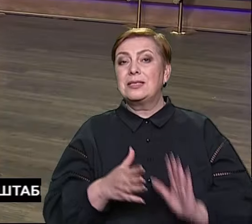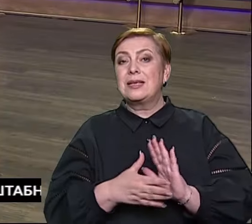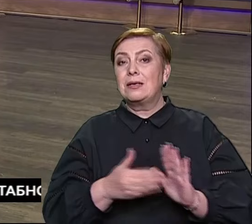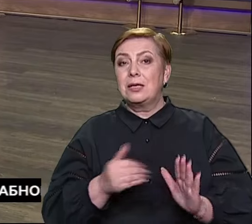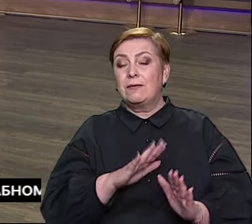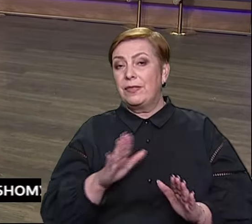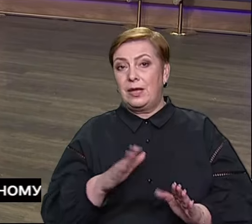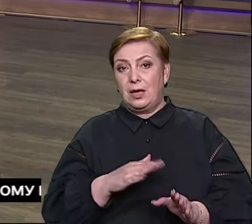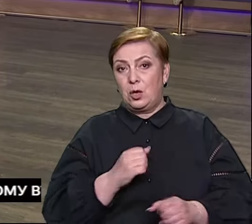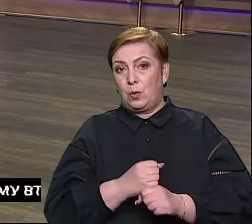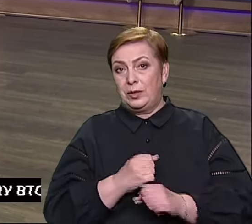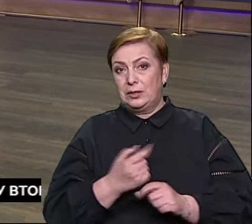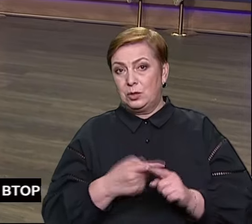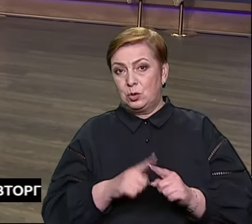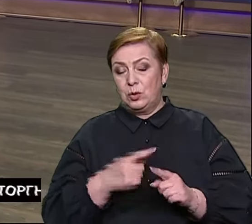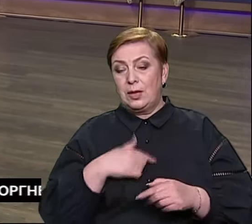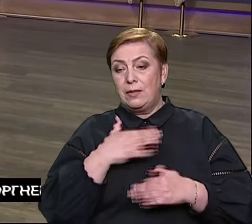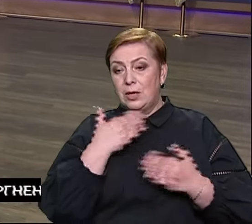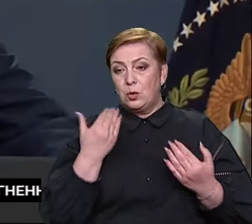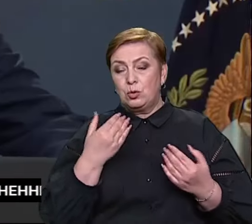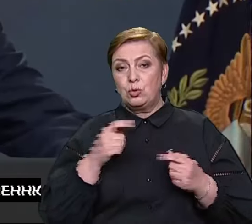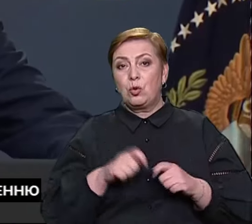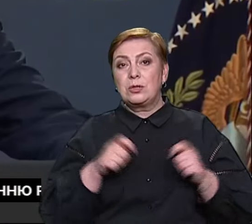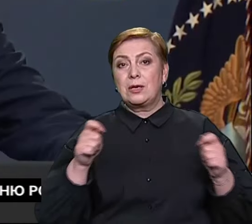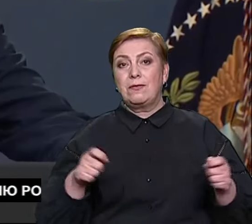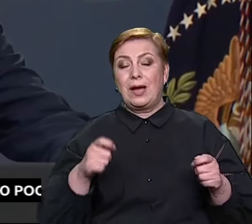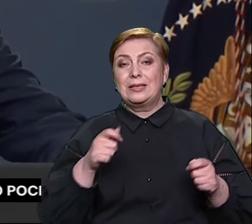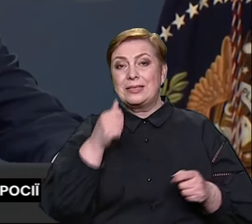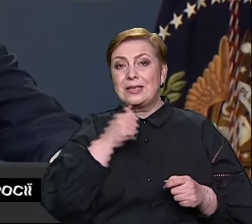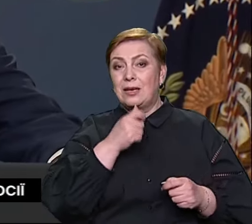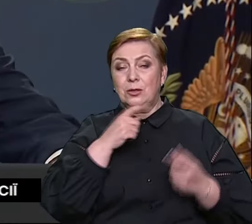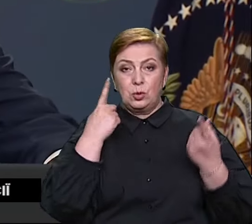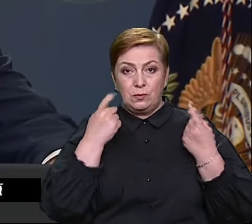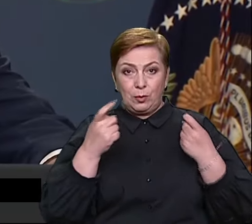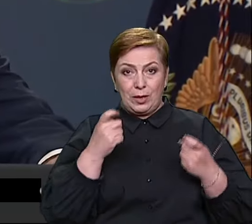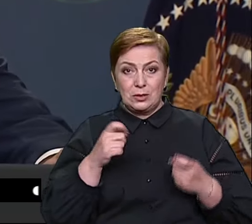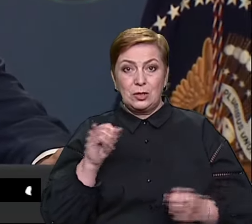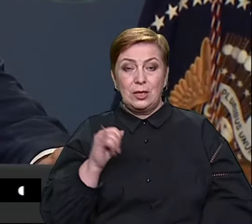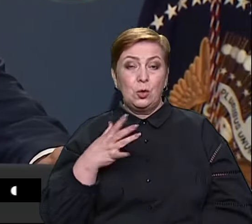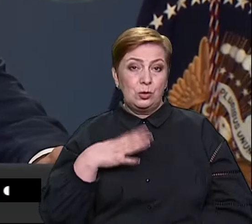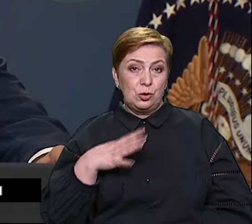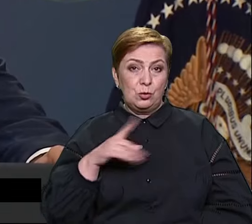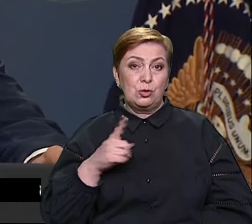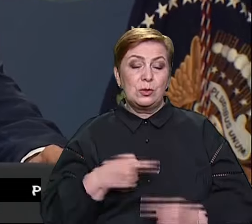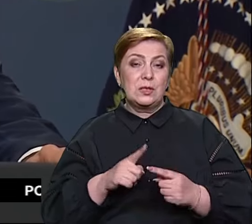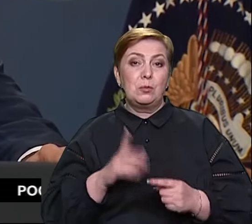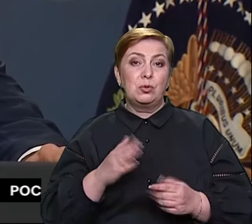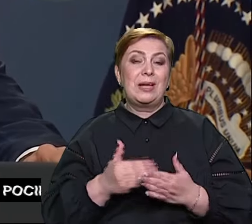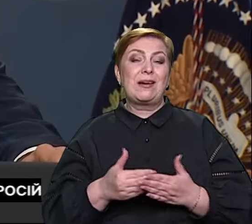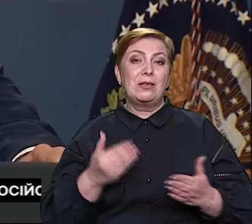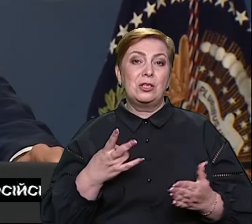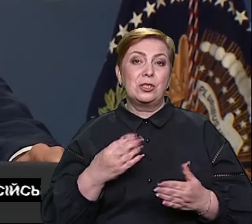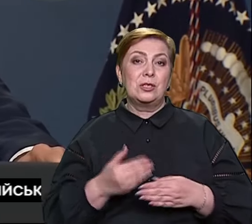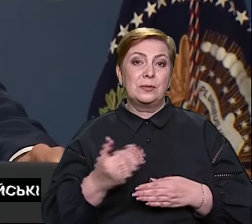Я не хочу розкривати секретну інформацію, але я очікую, що це станеться раніше, ніж пізніше. Ми віддані